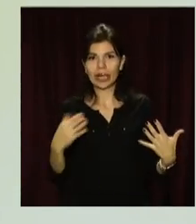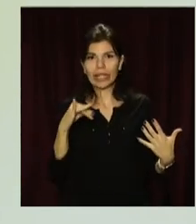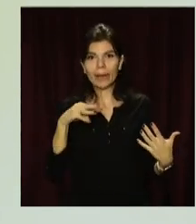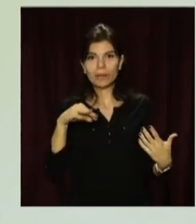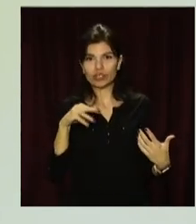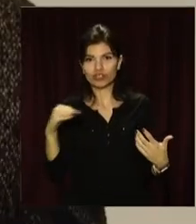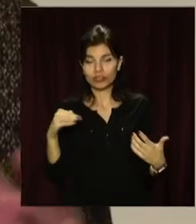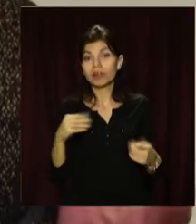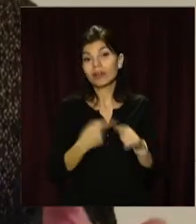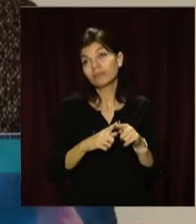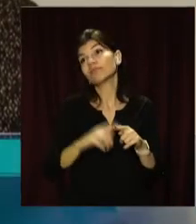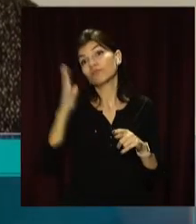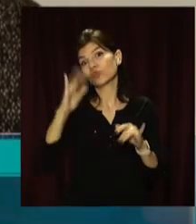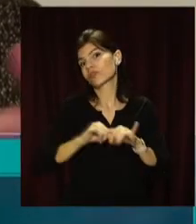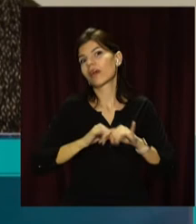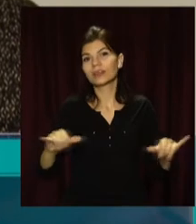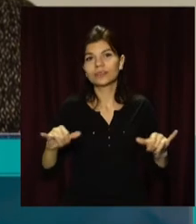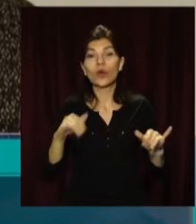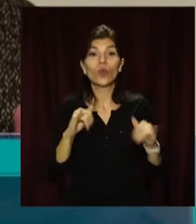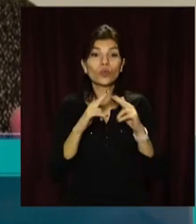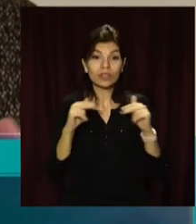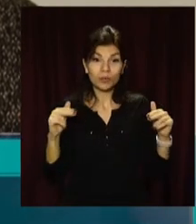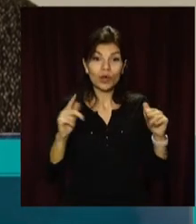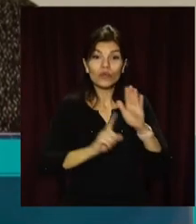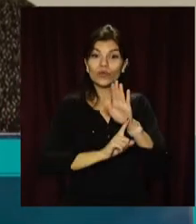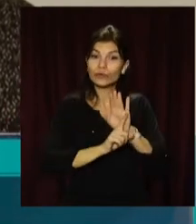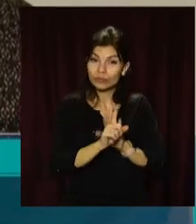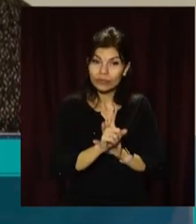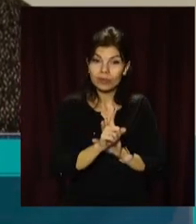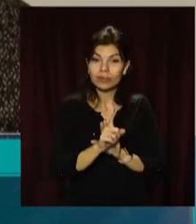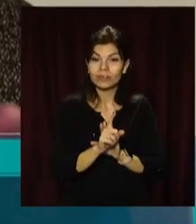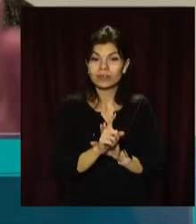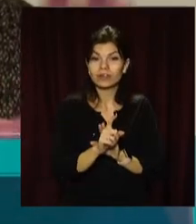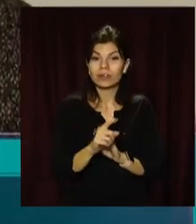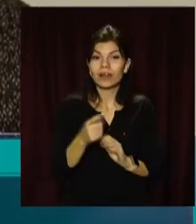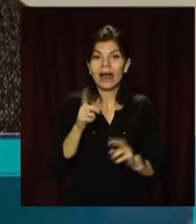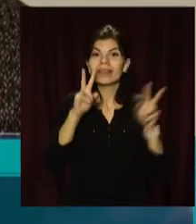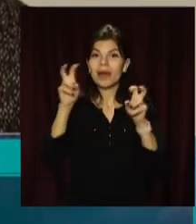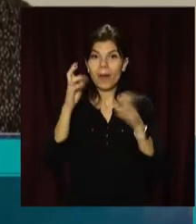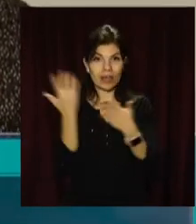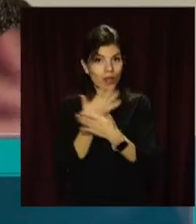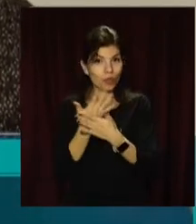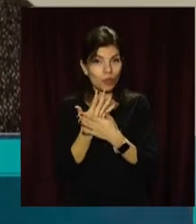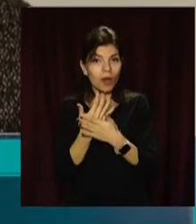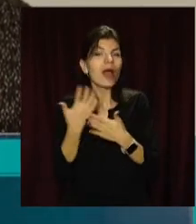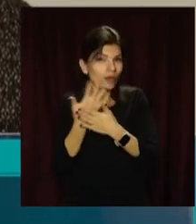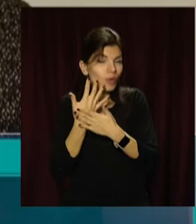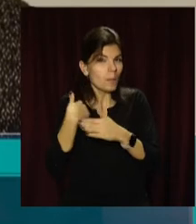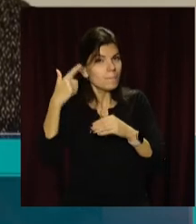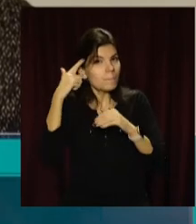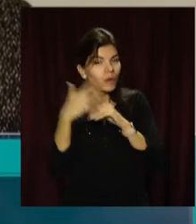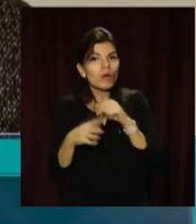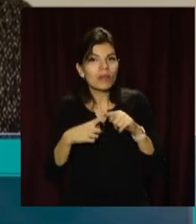подальший його розвиток. В Дніпрі починається тема кіно, тому що кіно, ми розуміємо, наскільки це важлива